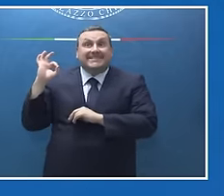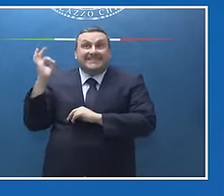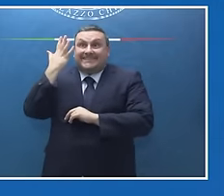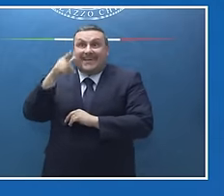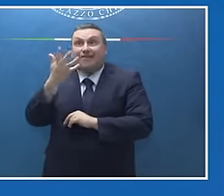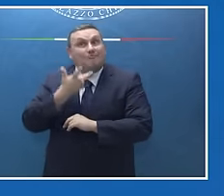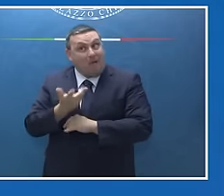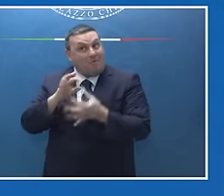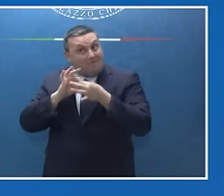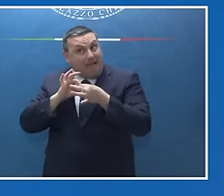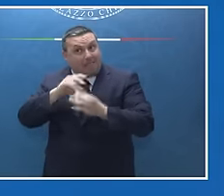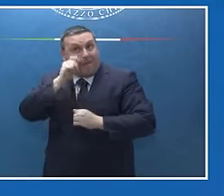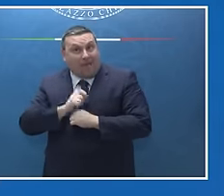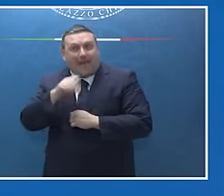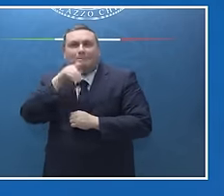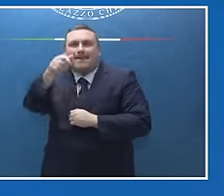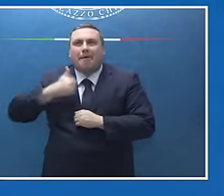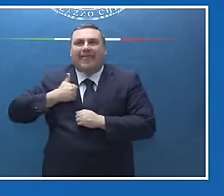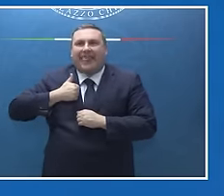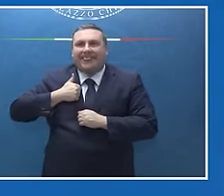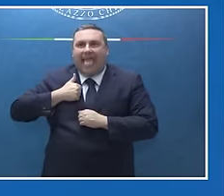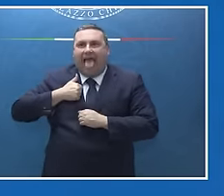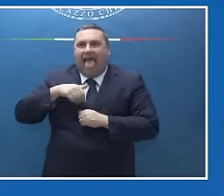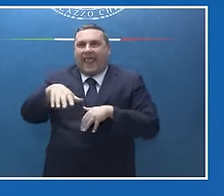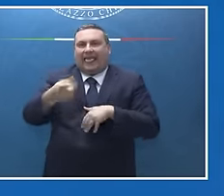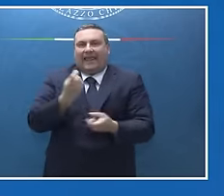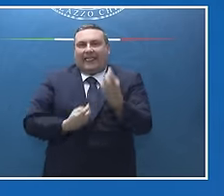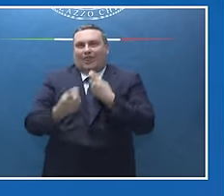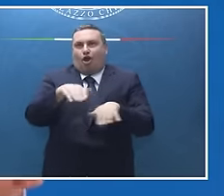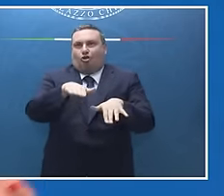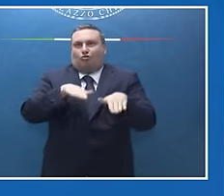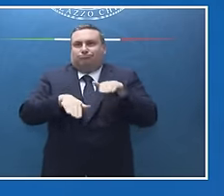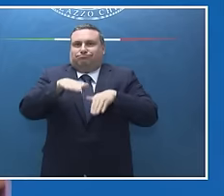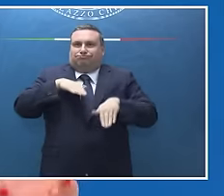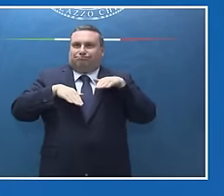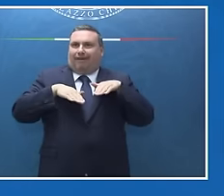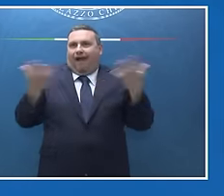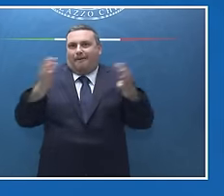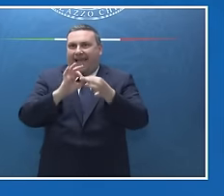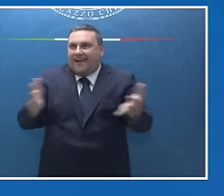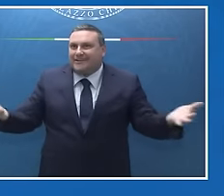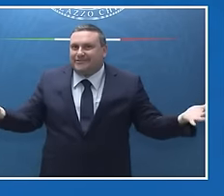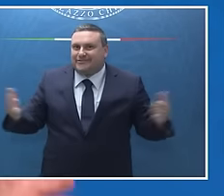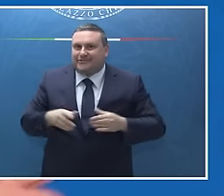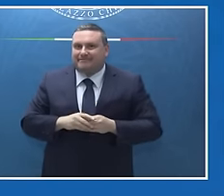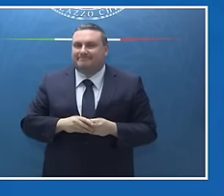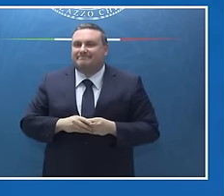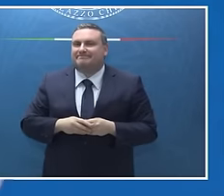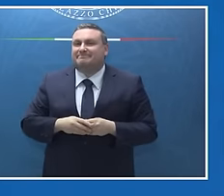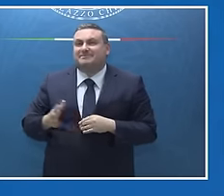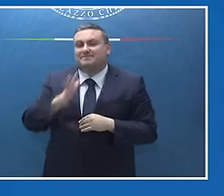truppe e si ha la pace in Ucraina. Credo che ci sia, chiaramente in questo, il tentativo di una narrativa che vuole,